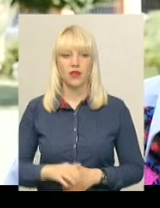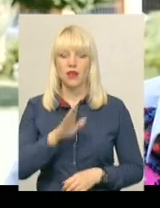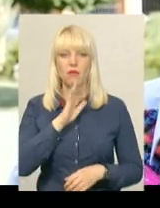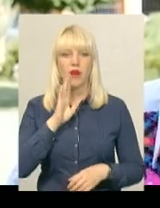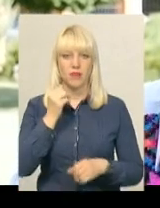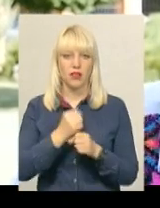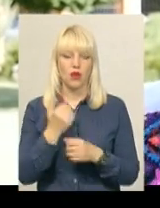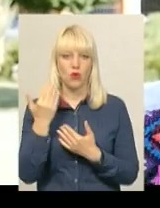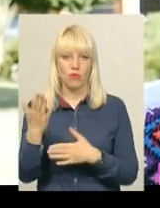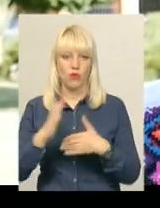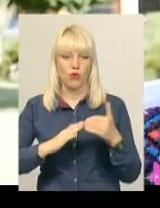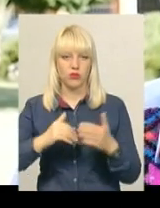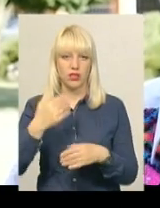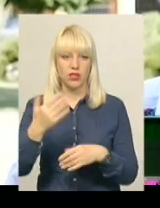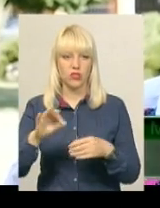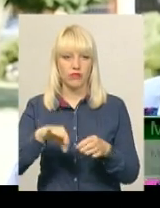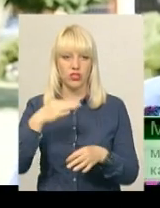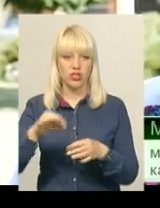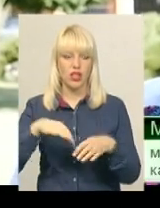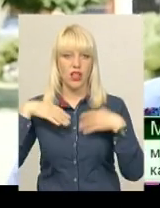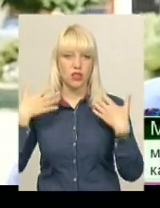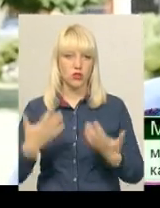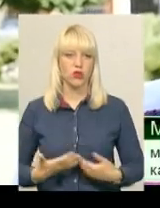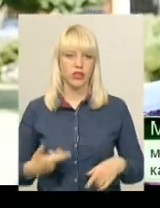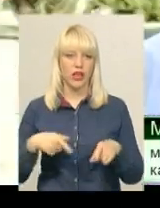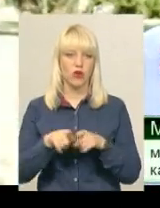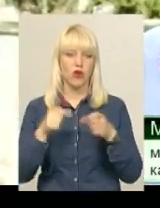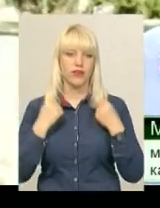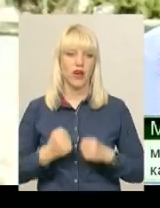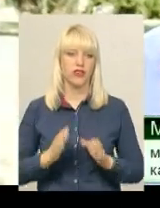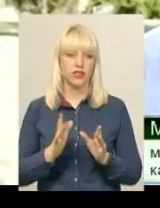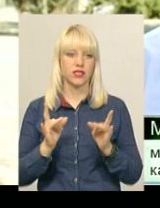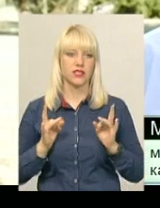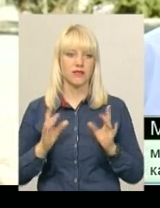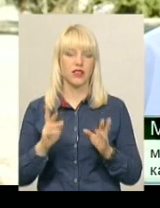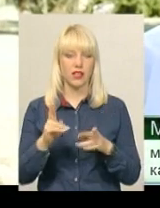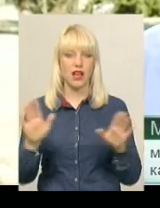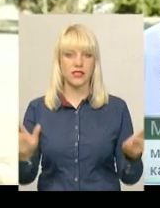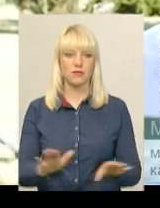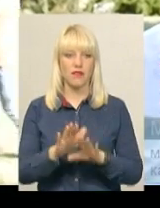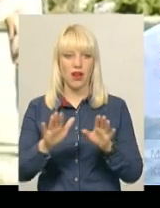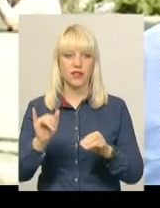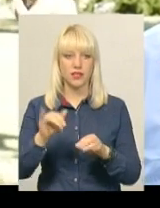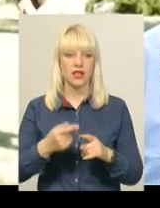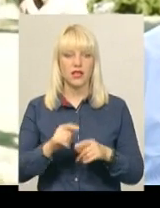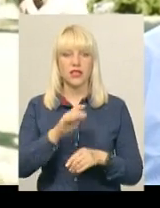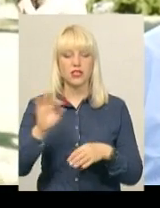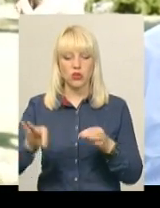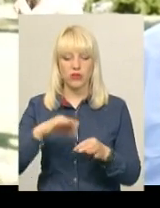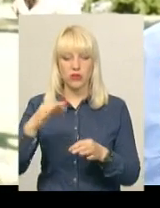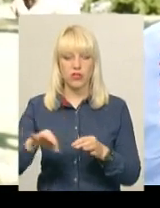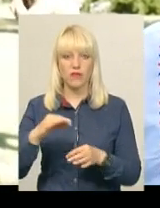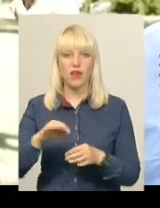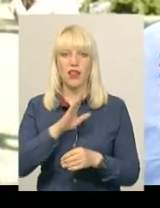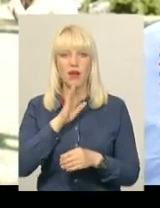Мама колись вишила сорочку, так, я її вдягаю тільки на свята. Як співається в пісні, сорочку мама вишивала.